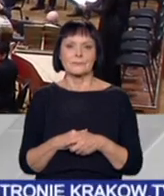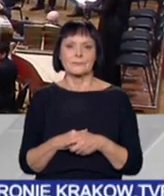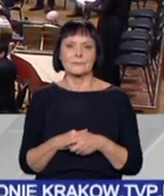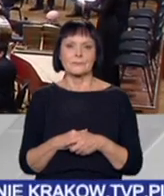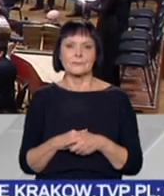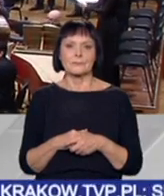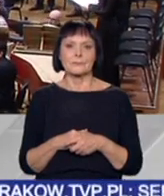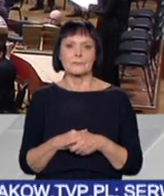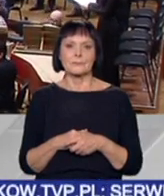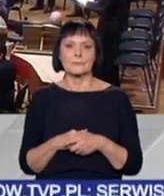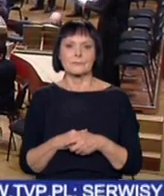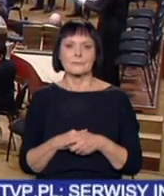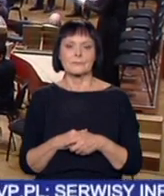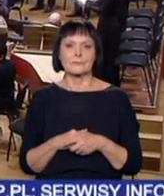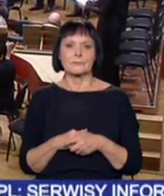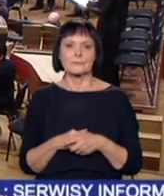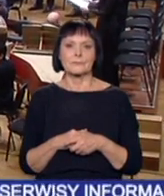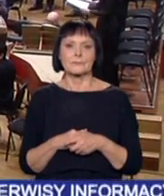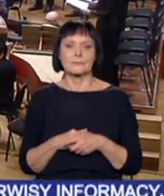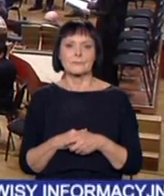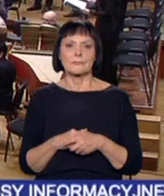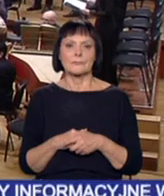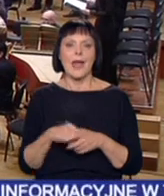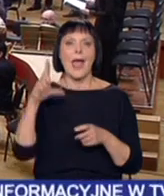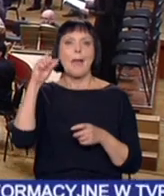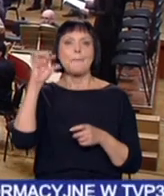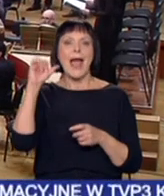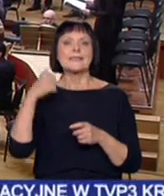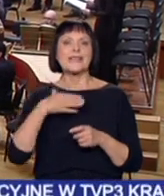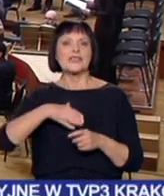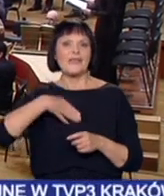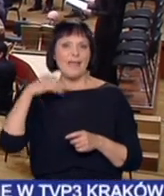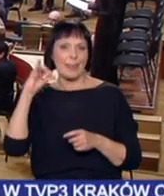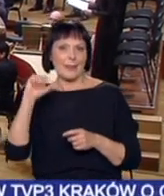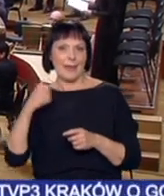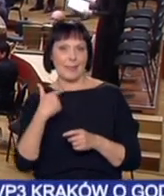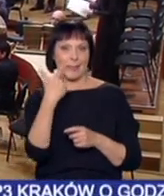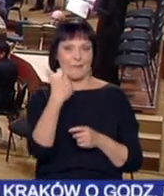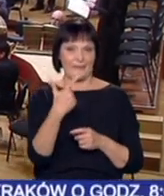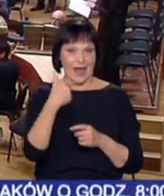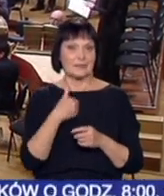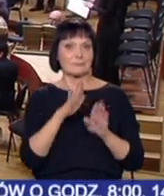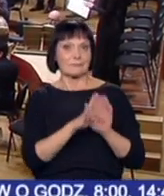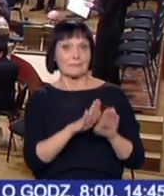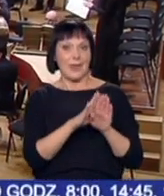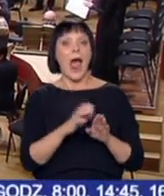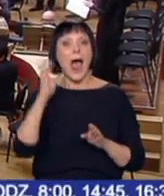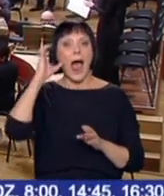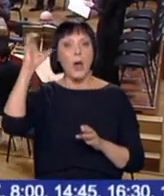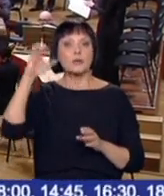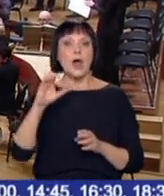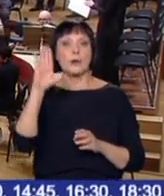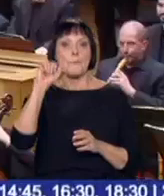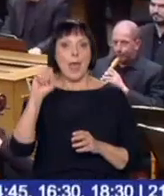Muzyczna podróż Pasja według świętego Jana, jedna z dwóch zachowanych do dziś autorstwa Johana